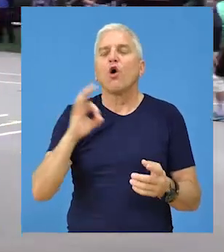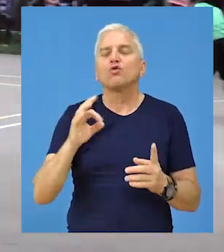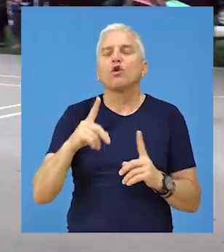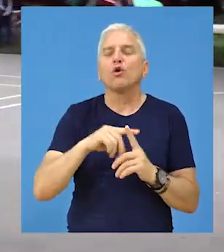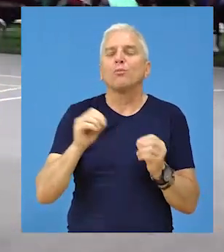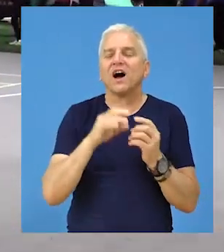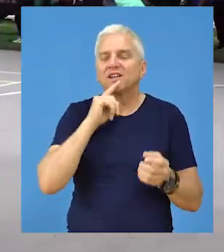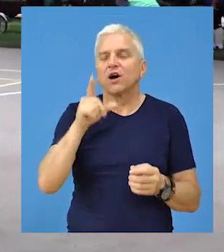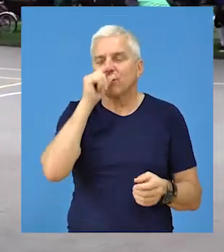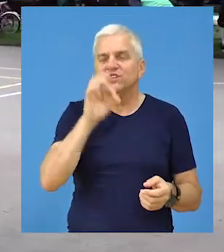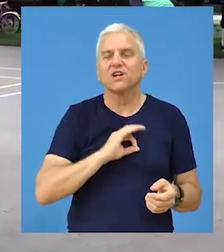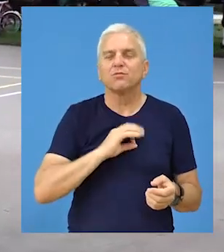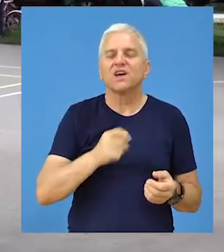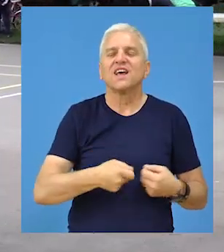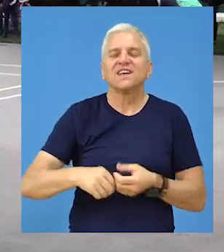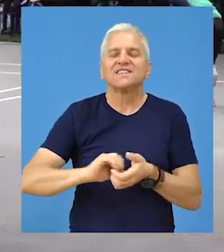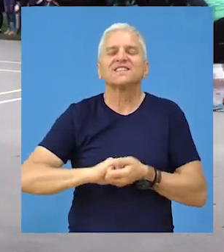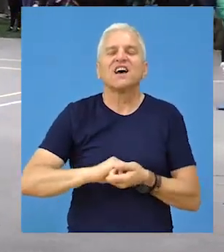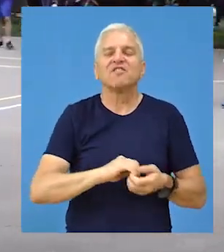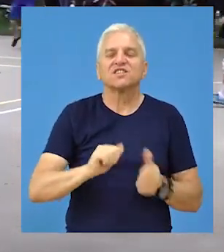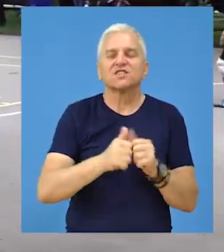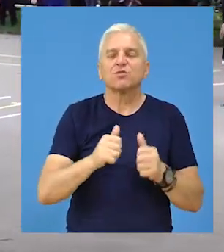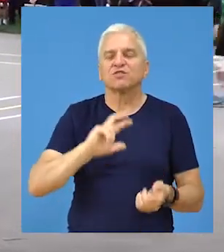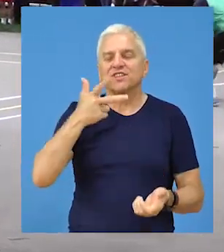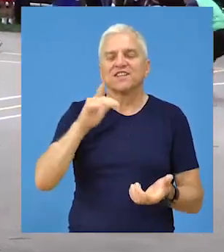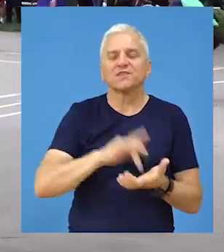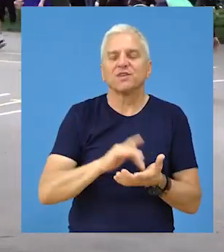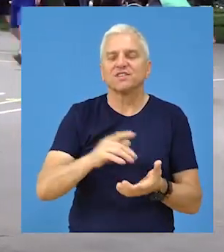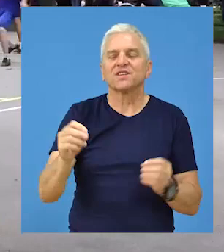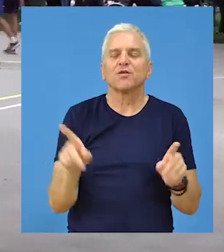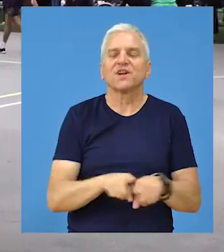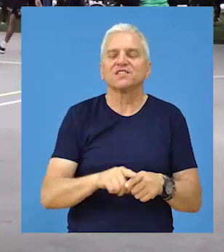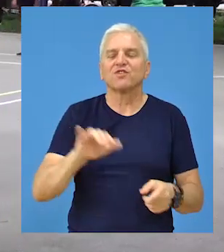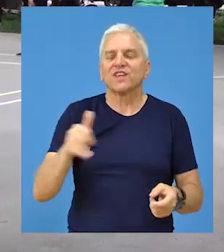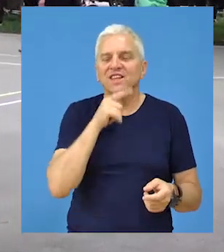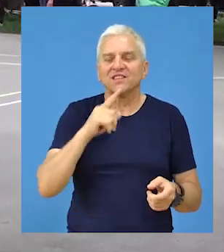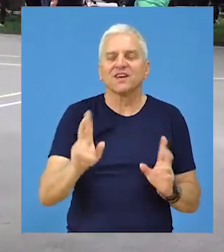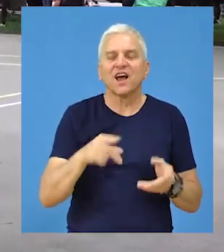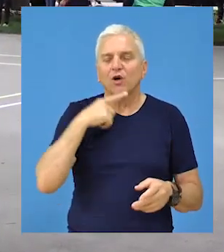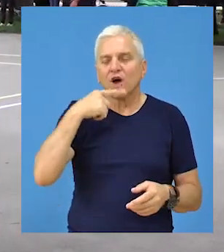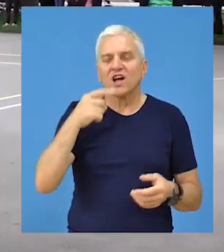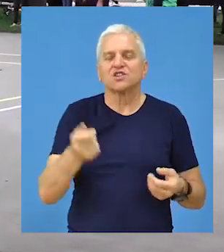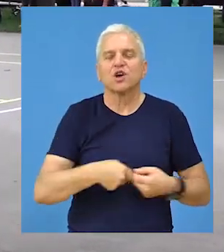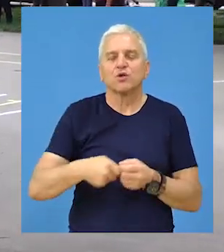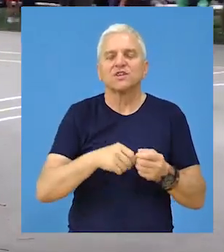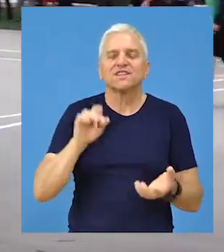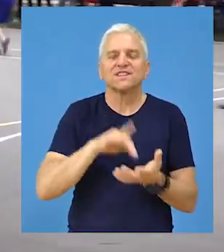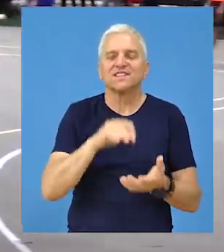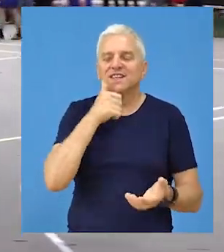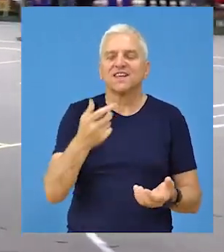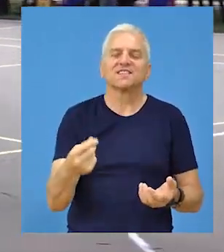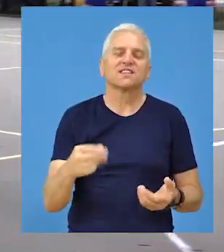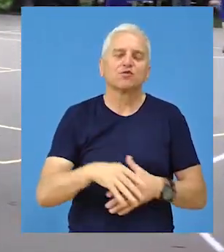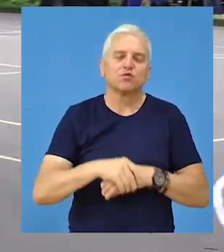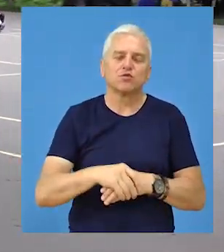Barta, Opština Bečej, Save sportova Opštine Bečej i treća mesna zajednica Bratstvo jedinstvo. Prema rečima organizatora cilj turnire je